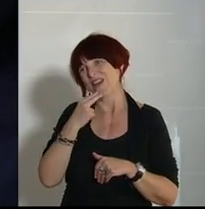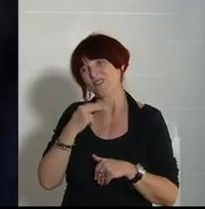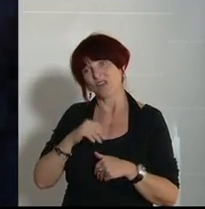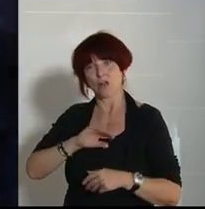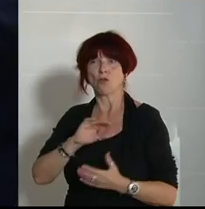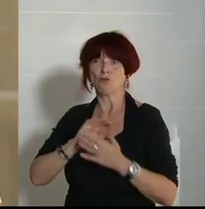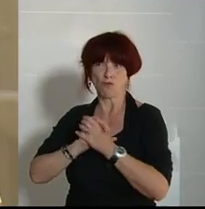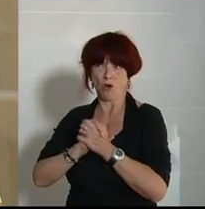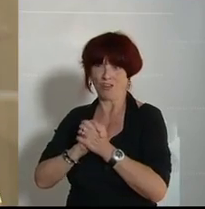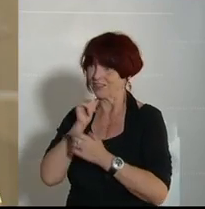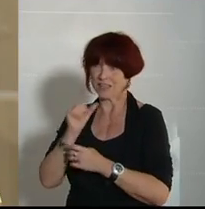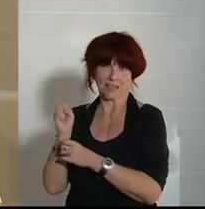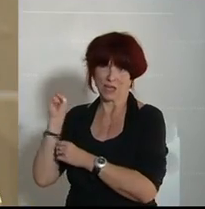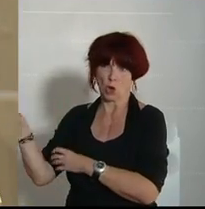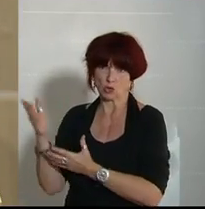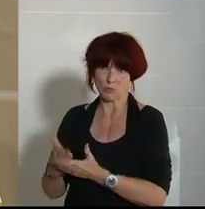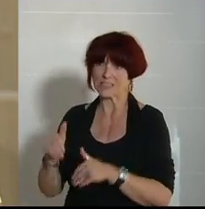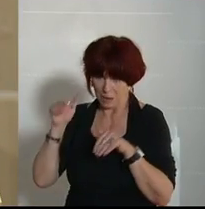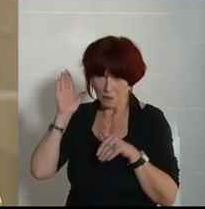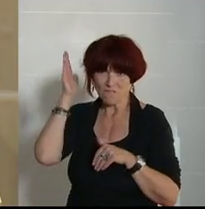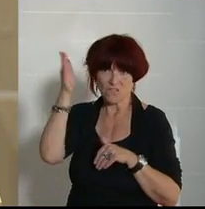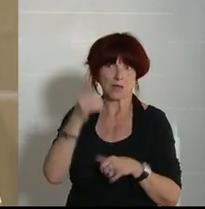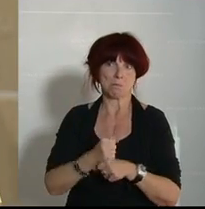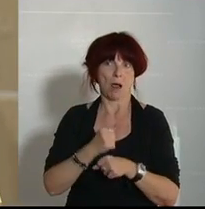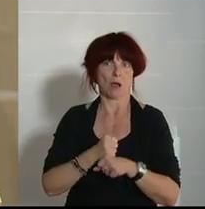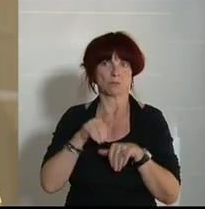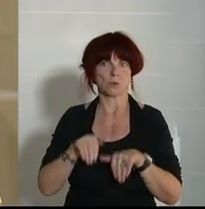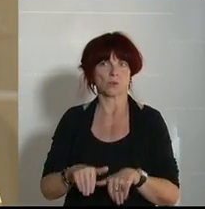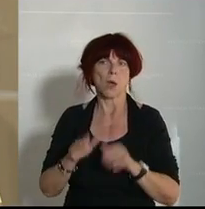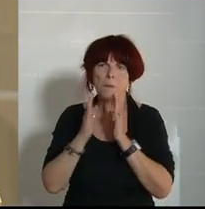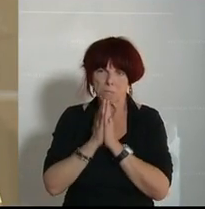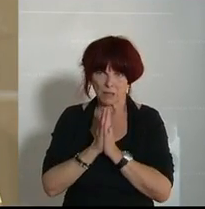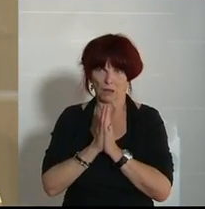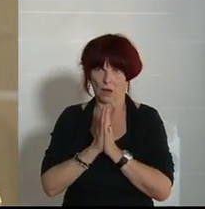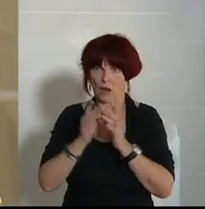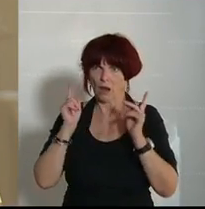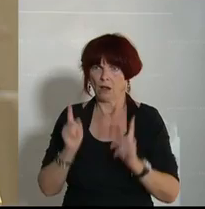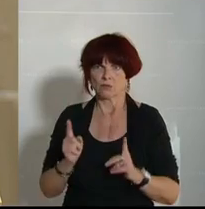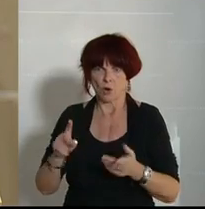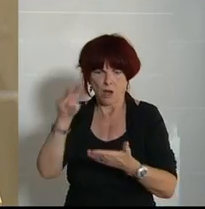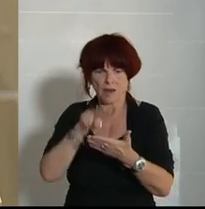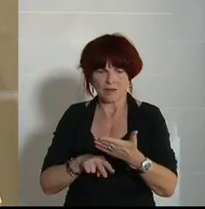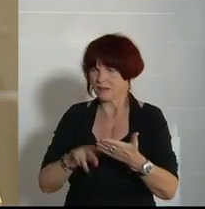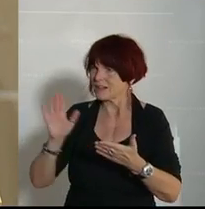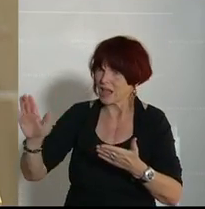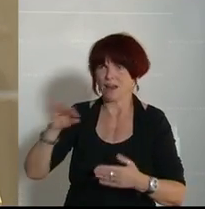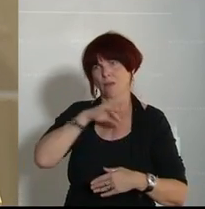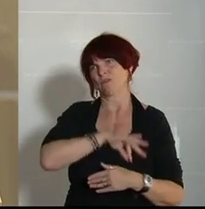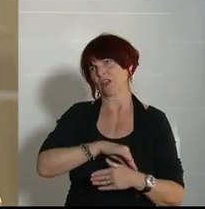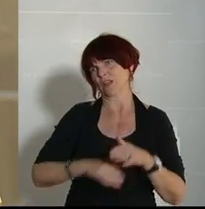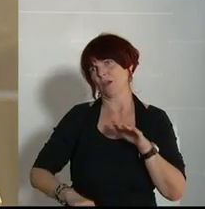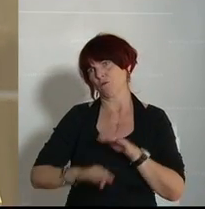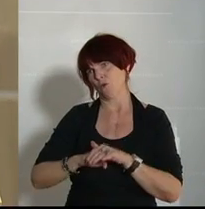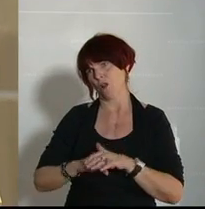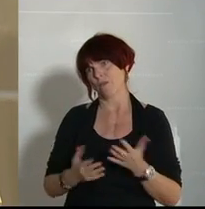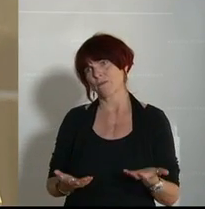tun müssen. Und in diesem Sinn möchte ich Sie schon aufmerksam machen. Bitte lesen Sie auch nach, erfüllen Sie Ihre Pflichten und machen wir das